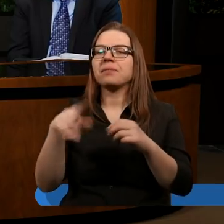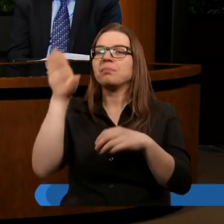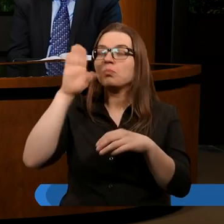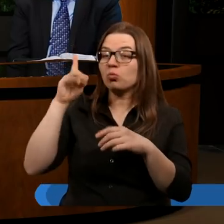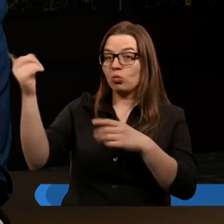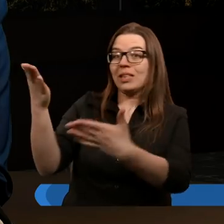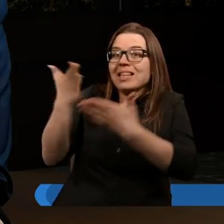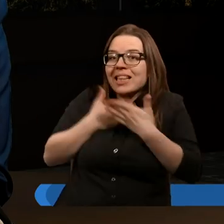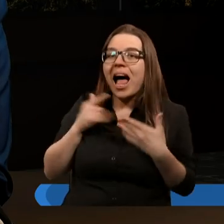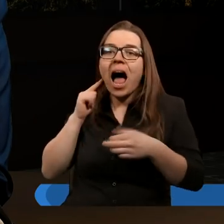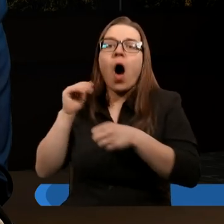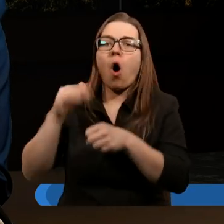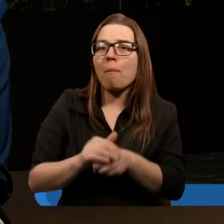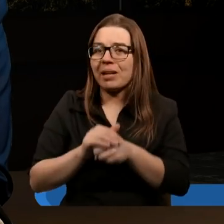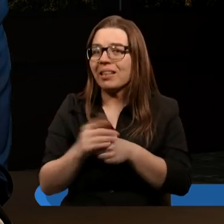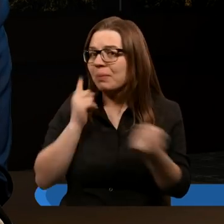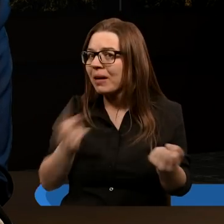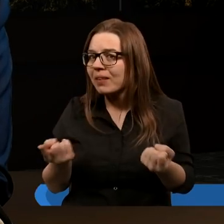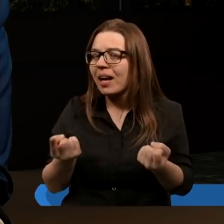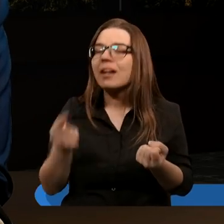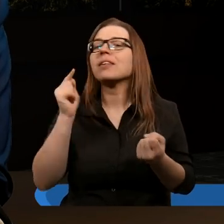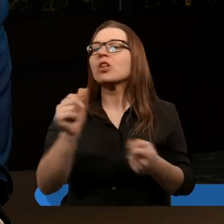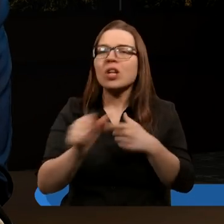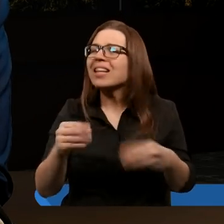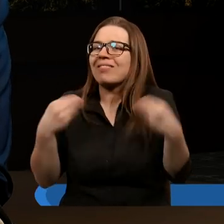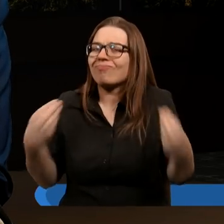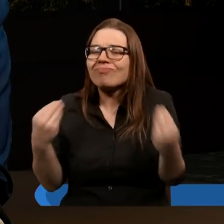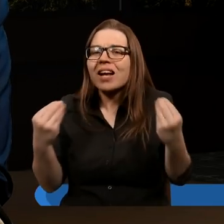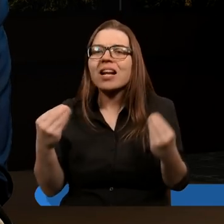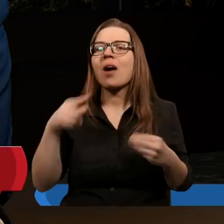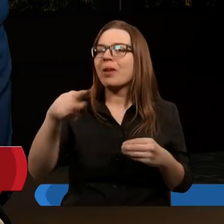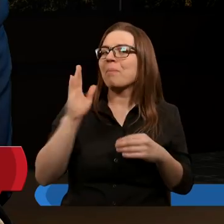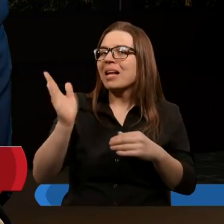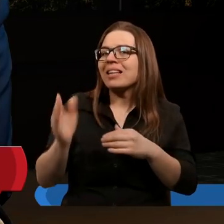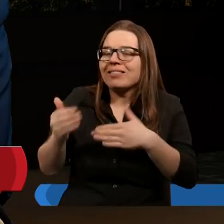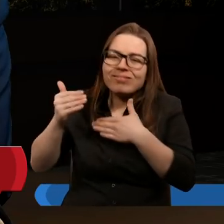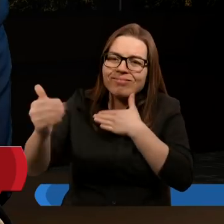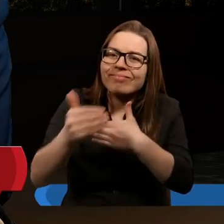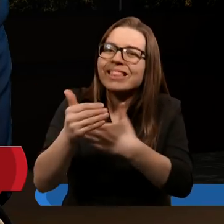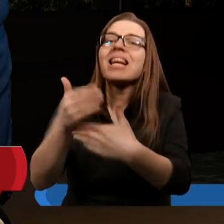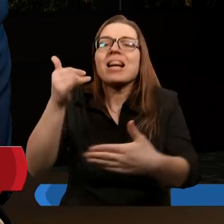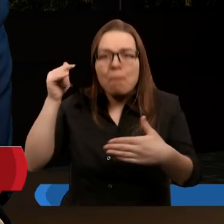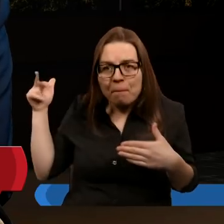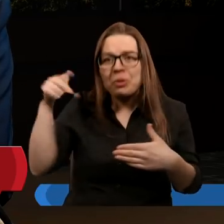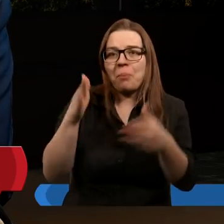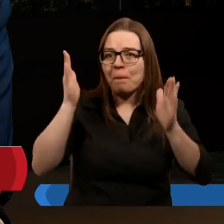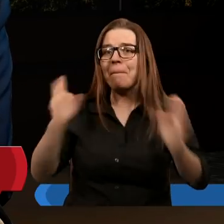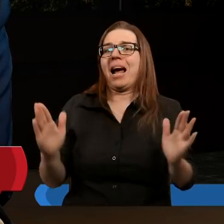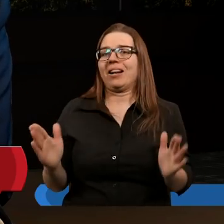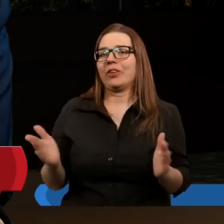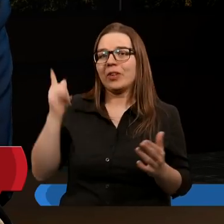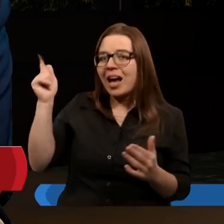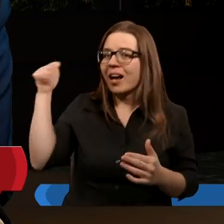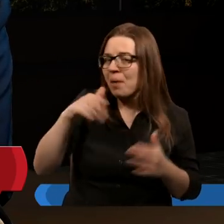obietnice dla mnie i to jest szczególne, tak? Bo Bóg obiecał, że będzie ze swoim ludem do końca i że przyjdzie. I przez całą